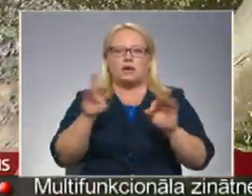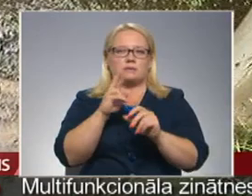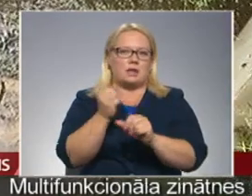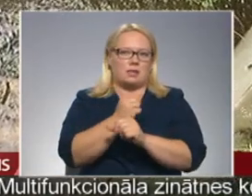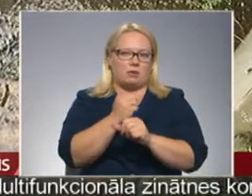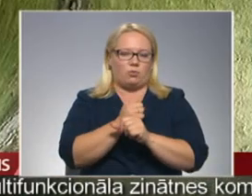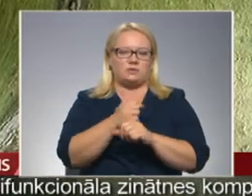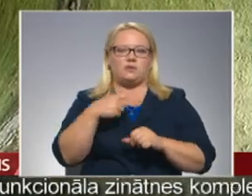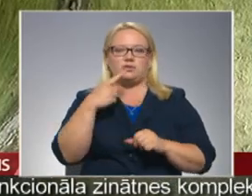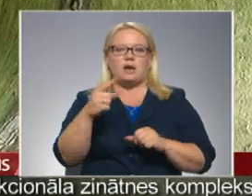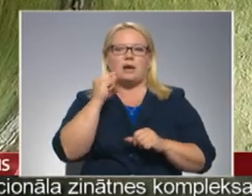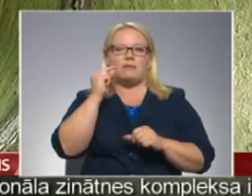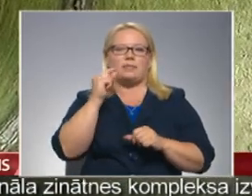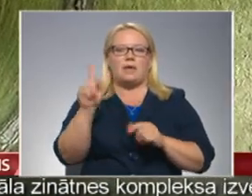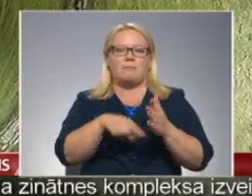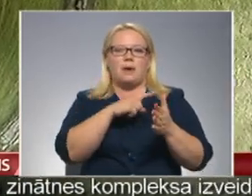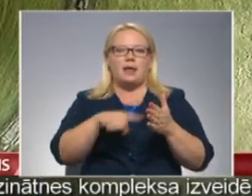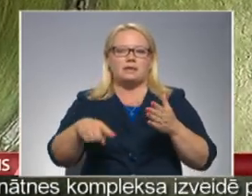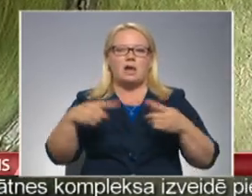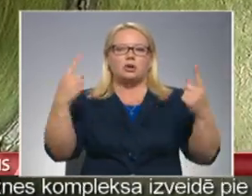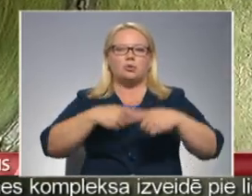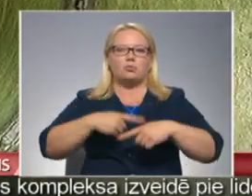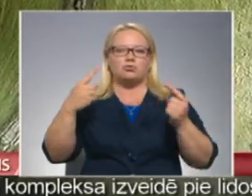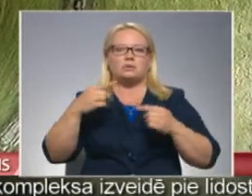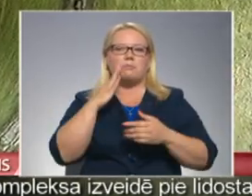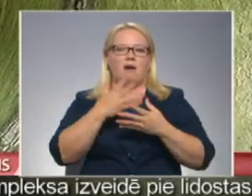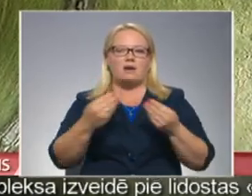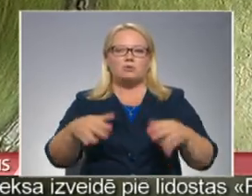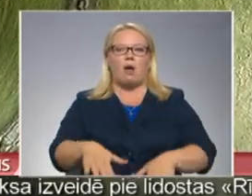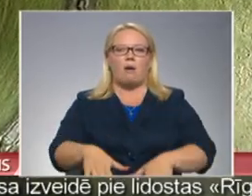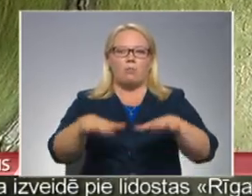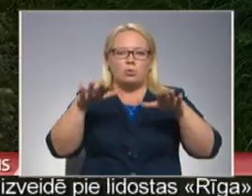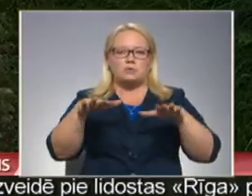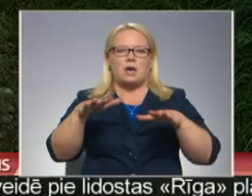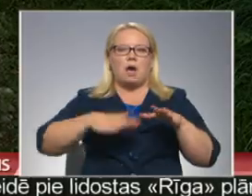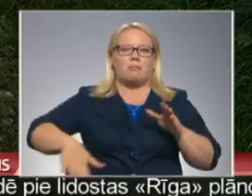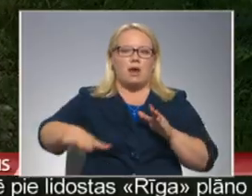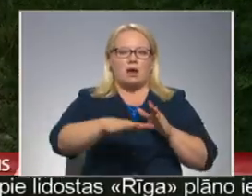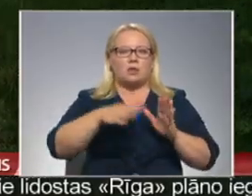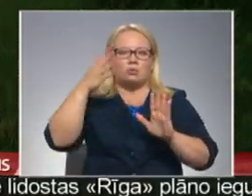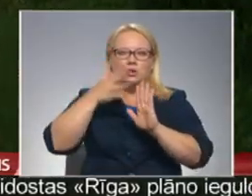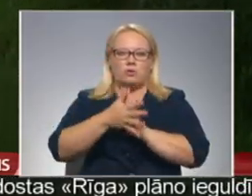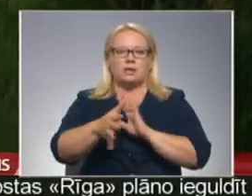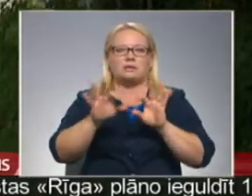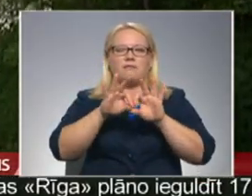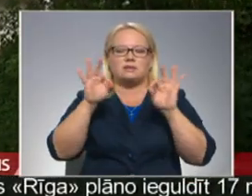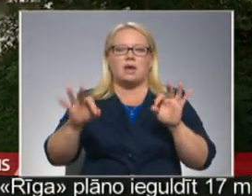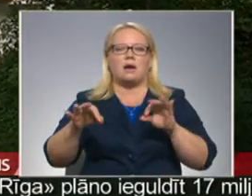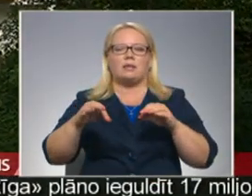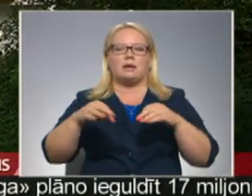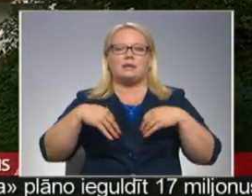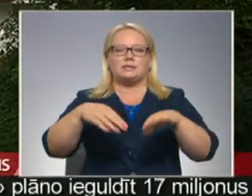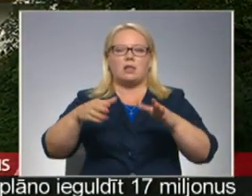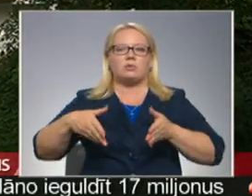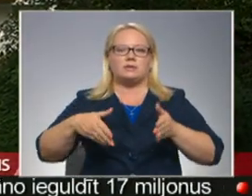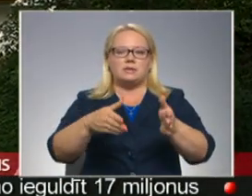Mikas Zelmanis pieļauja, slūžu nepareizāts funkcionēšanas dēļ pavasaros var aplūst apkārtne, un bojājam caurtecē pamazām var sākt skalot arī ceļu.